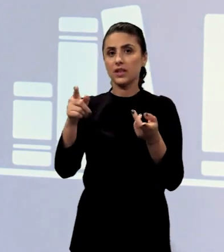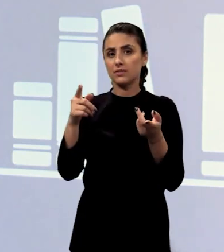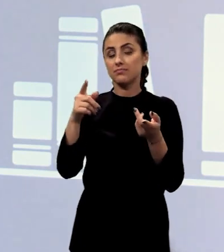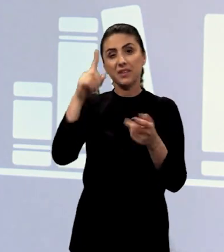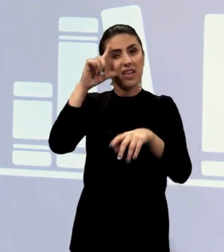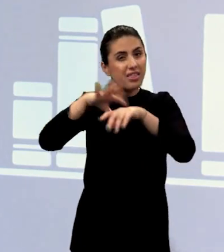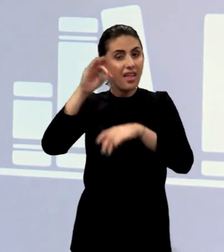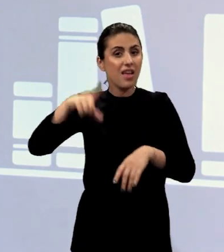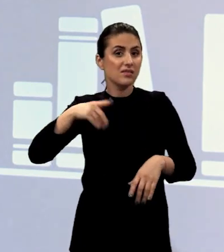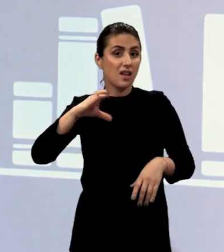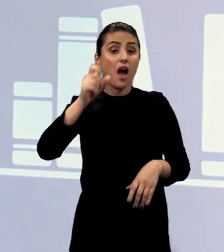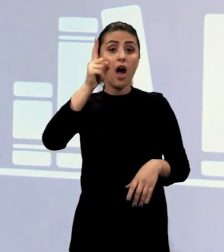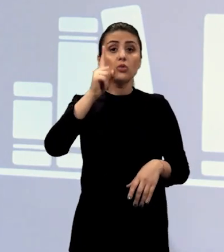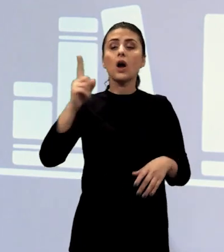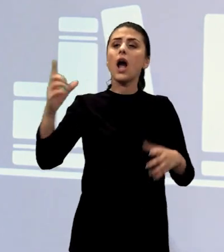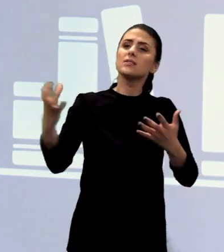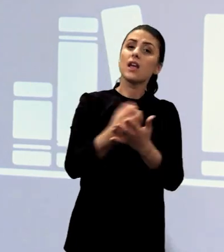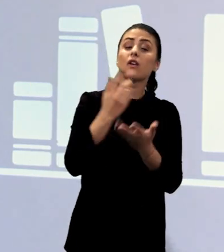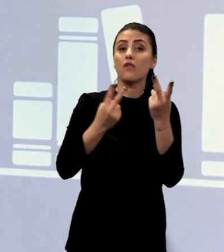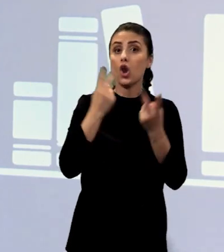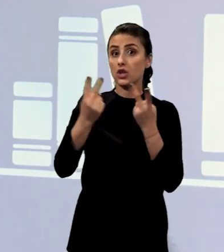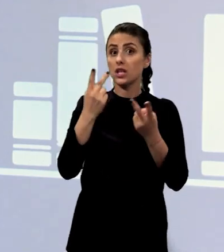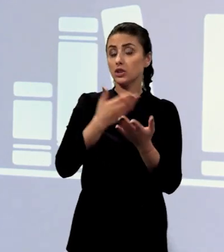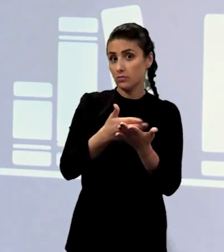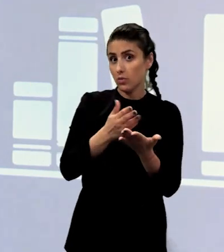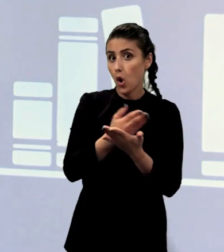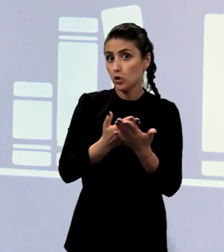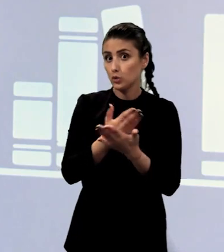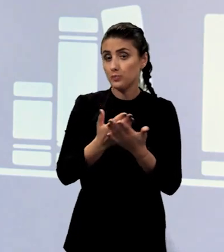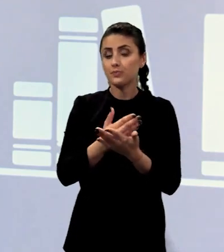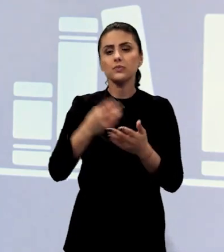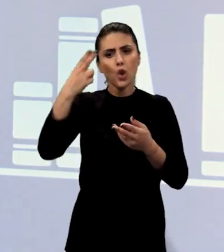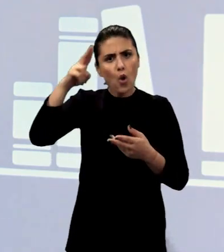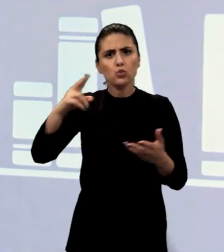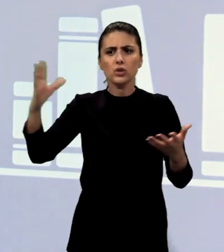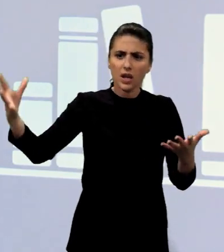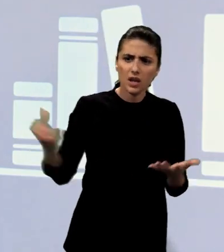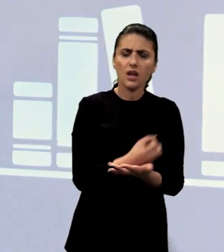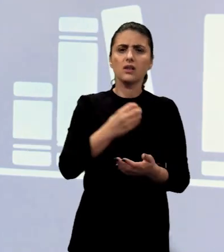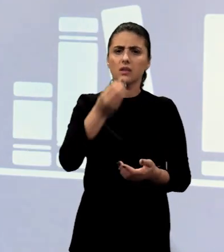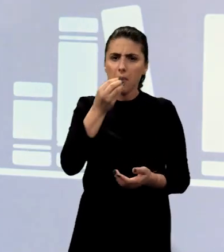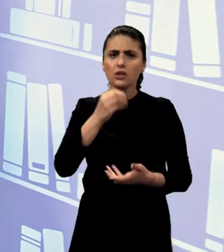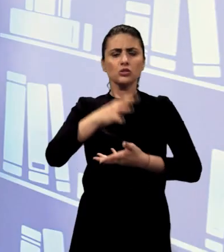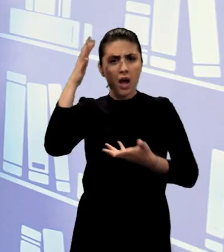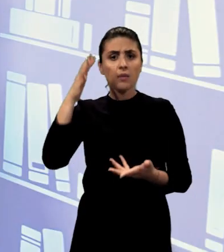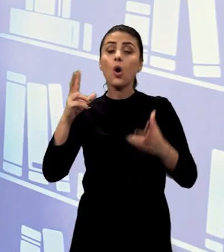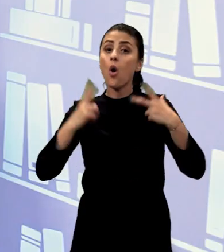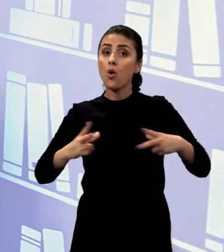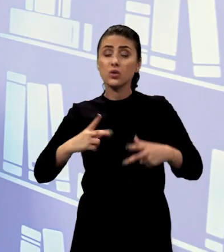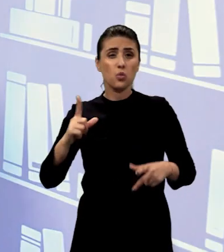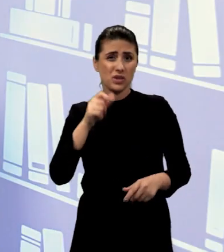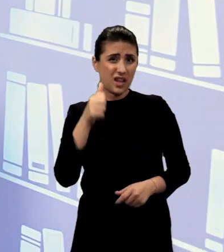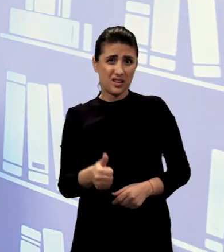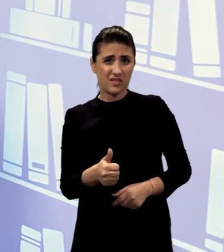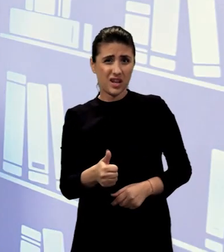Ideea e că aduni ca să consumi și apoi continui să aduni ca să consumi. Odihna nu e